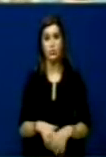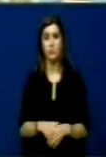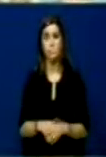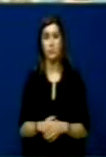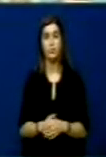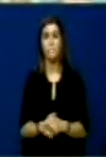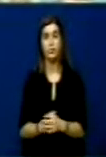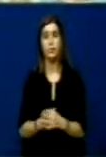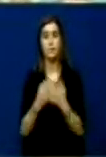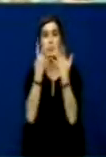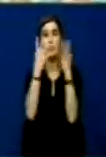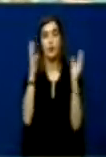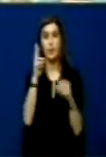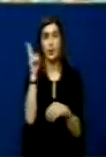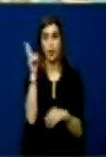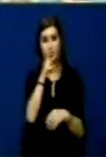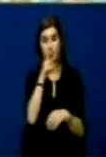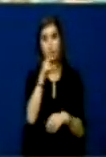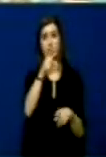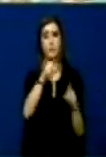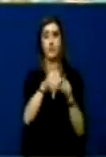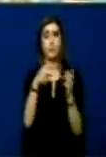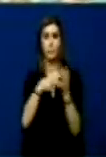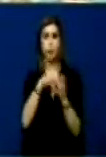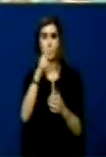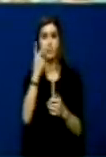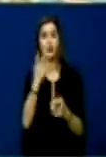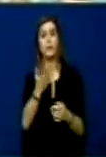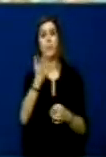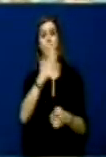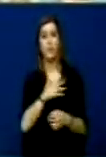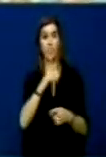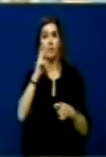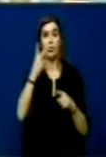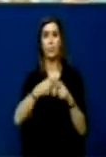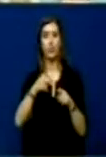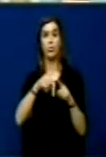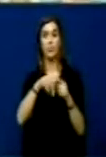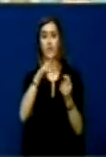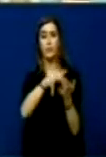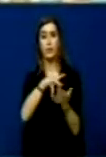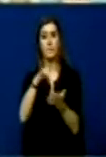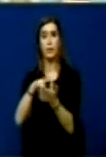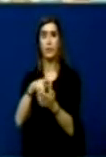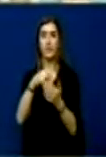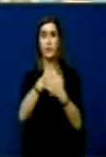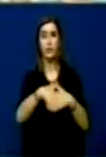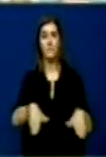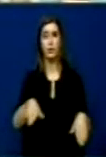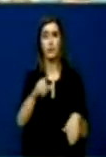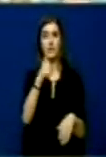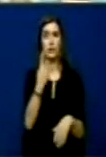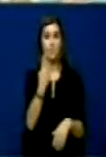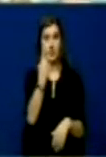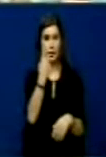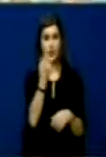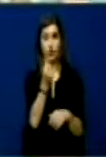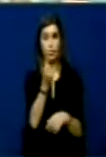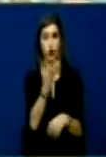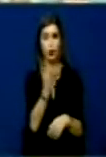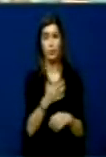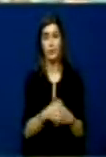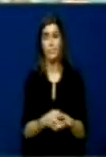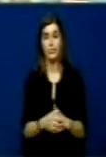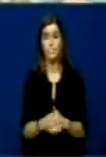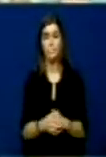pril të po këtë i viti, demolohet përherë të dytë pika statike në pikën kufitare në pikën mi në bërnjak.